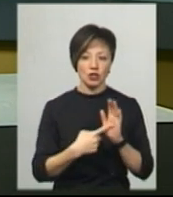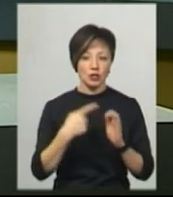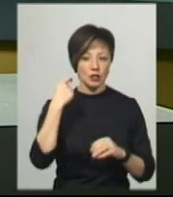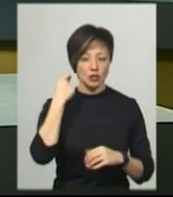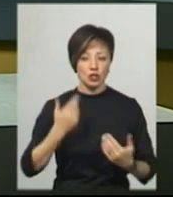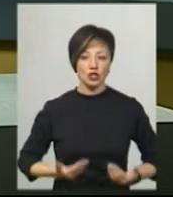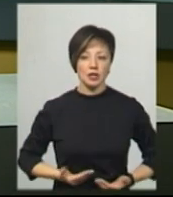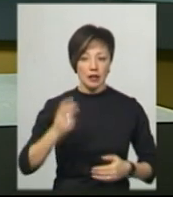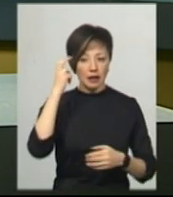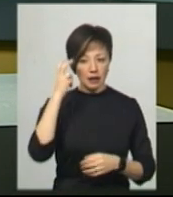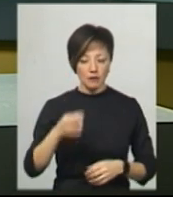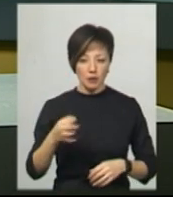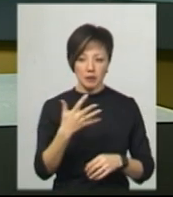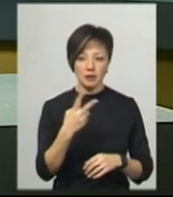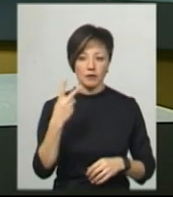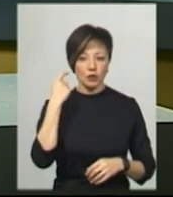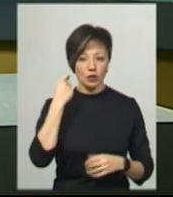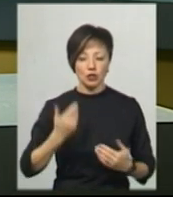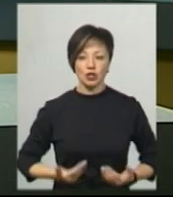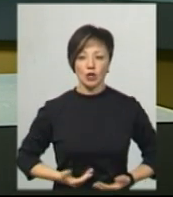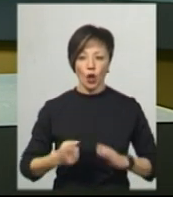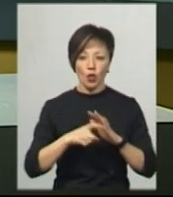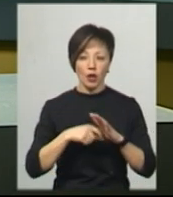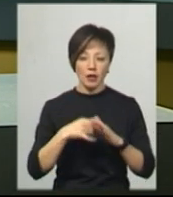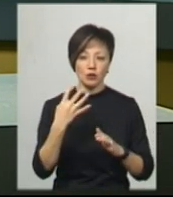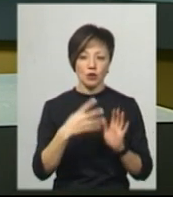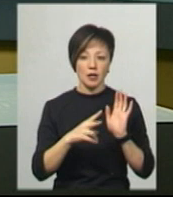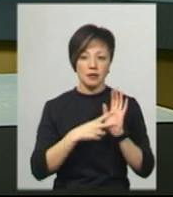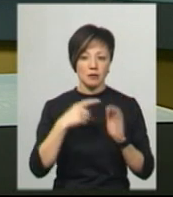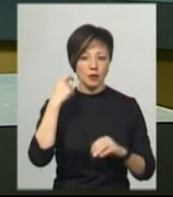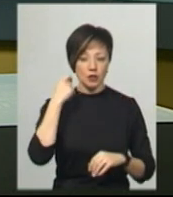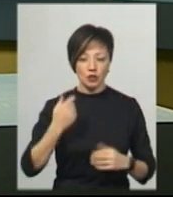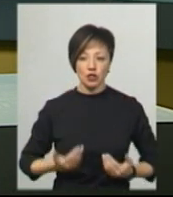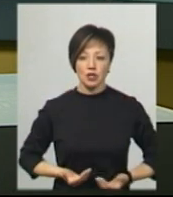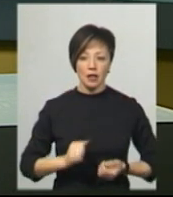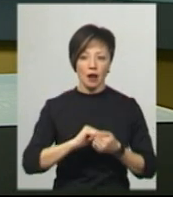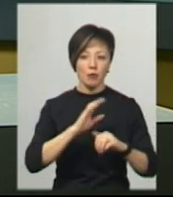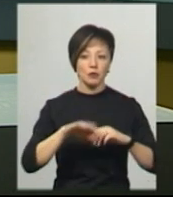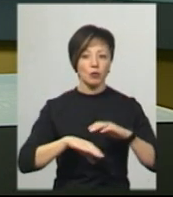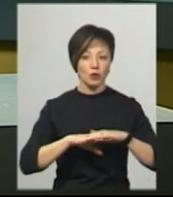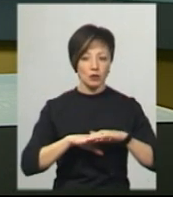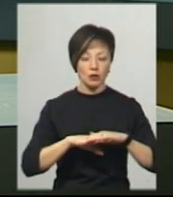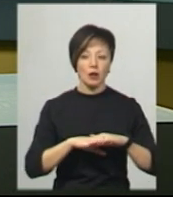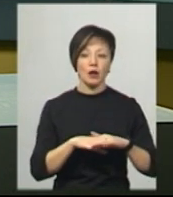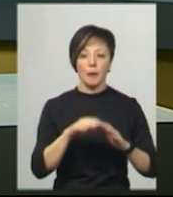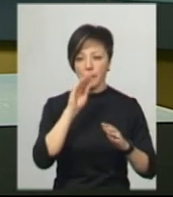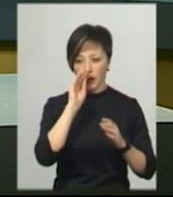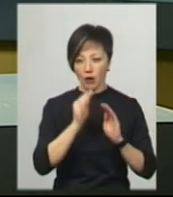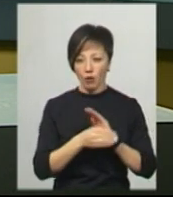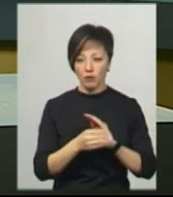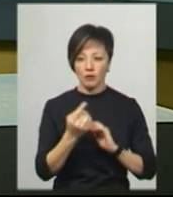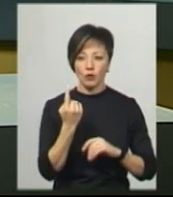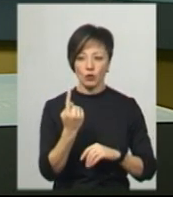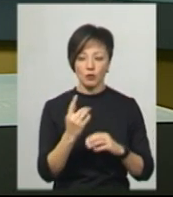жителя Київщини, 52-річного жителя Донецька та 47-річного жителя Кам'янця-Подільського, які переховувались в